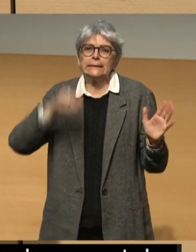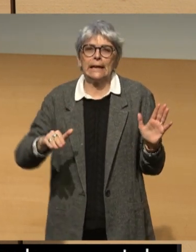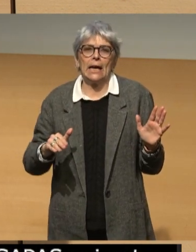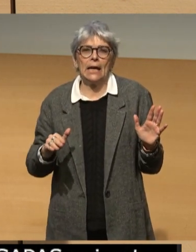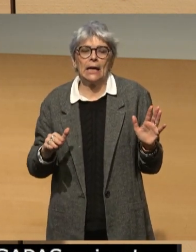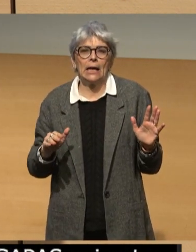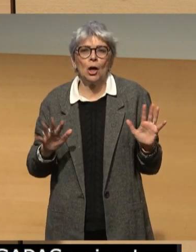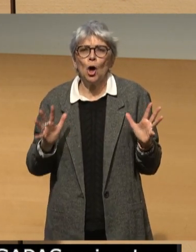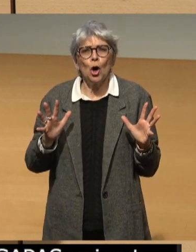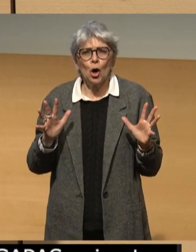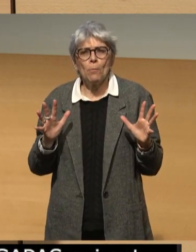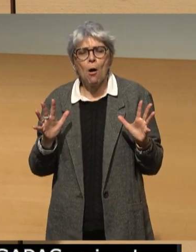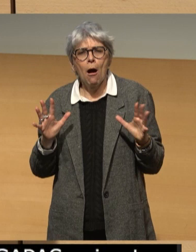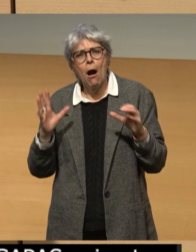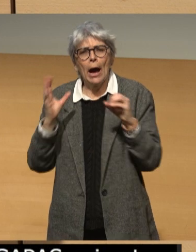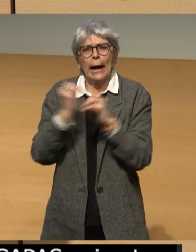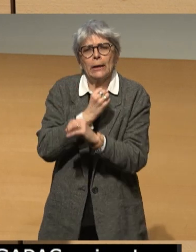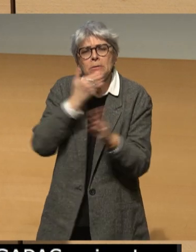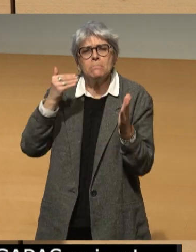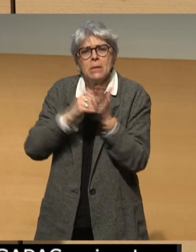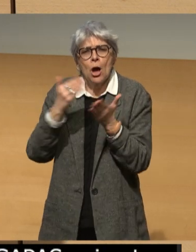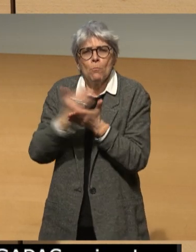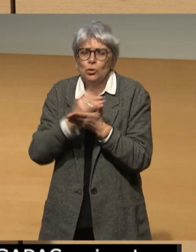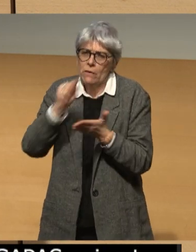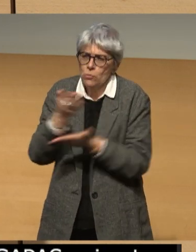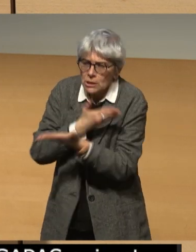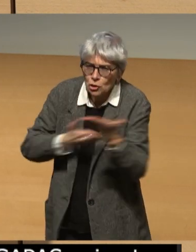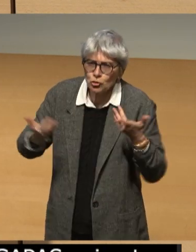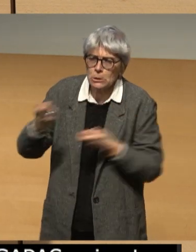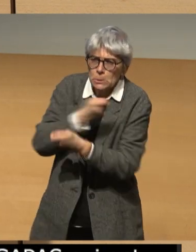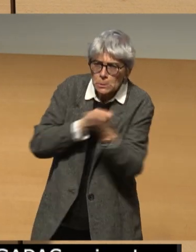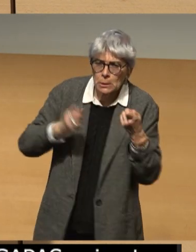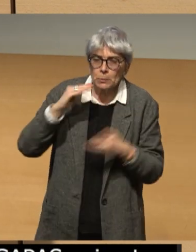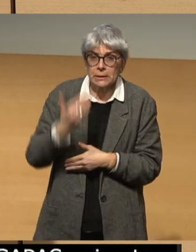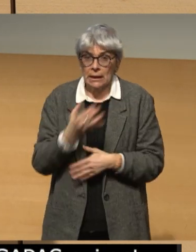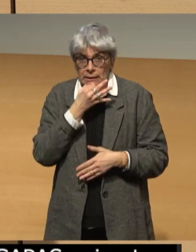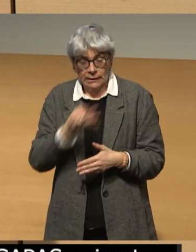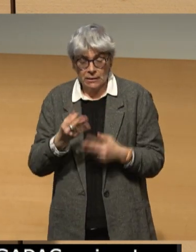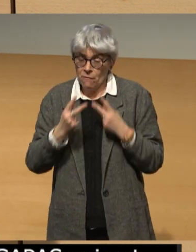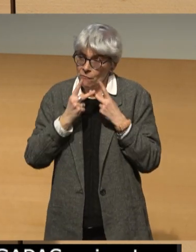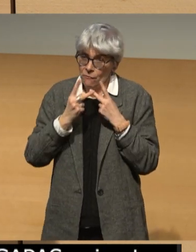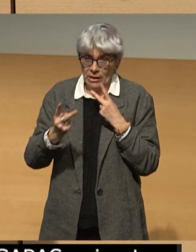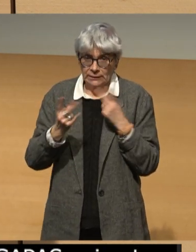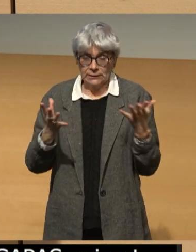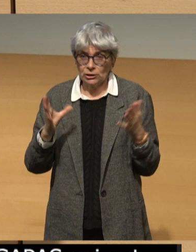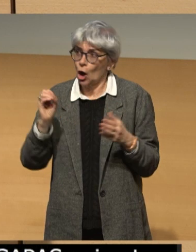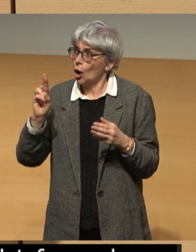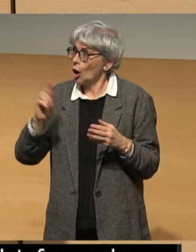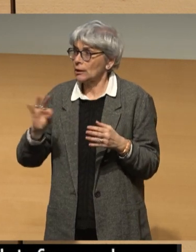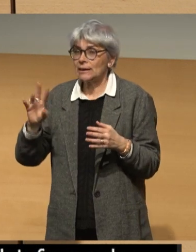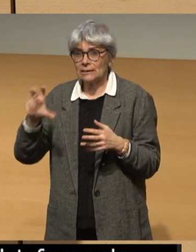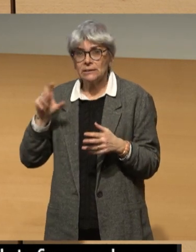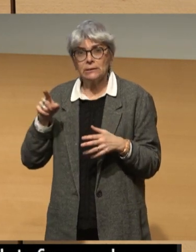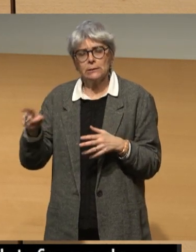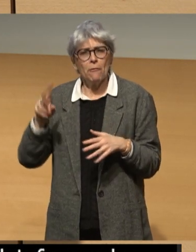la concertation que l'on aboutit au meilleur projet. Et je veux le dire devant vous, Cortex est en fait